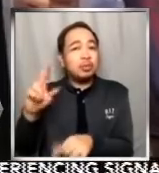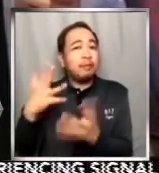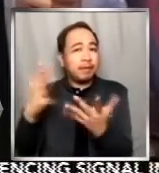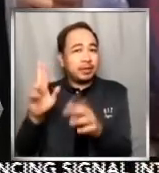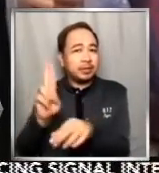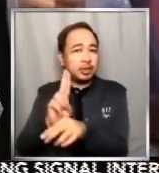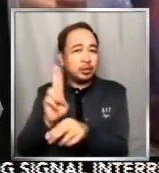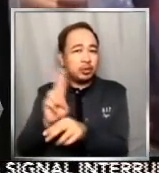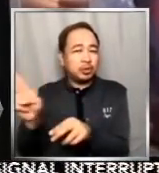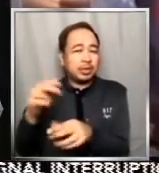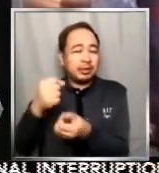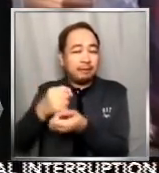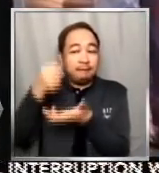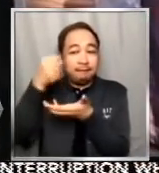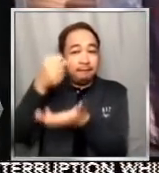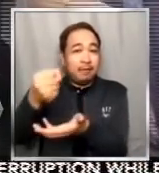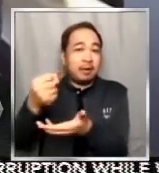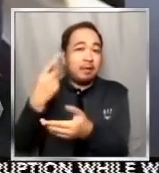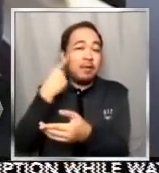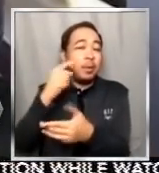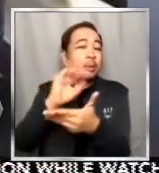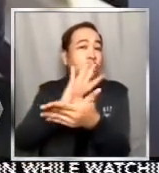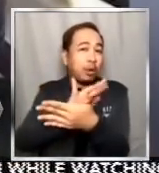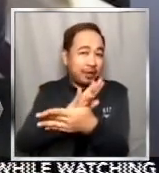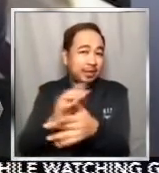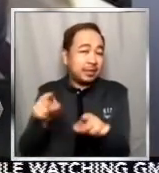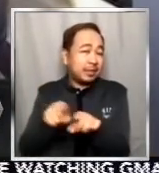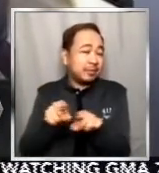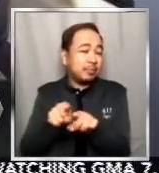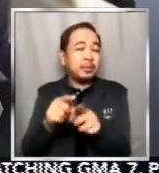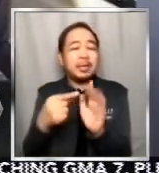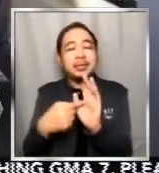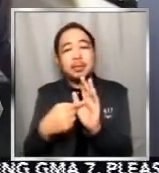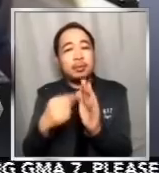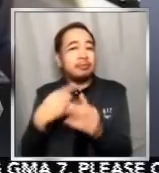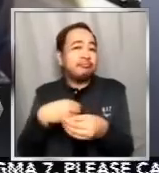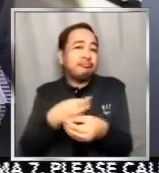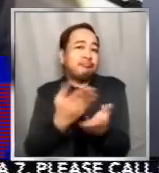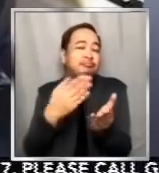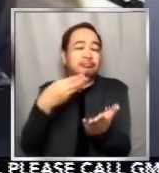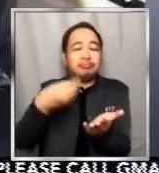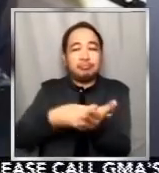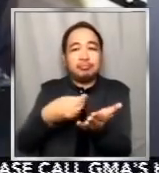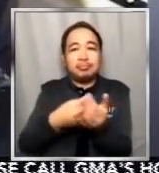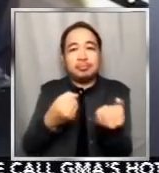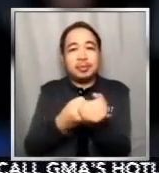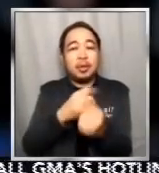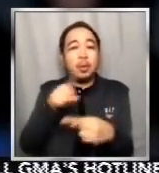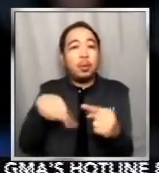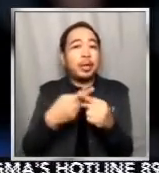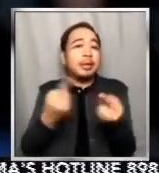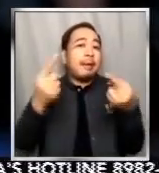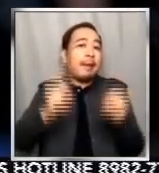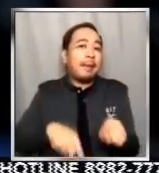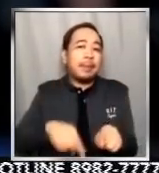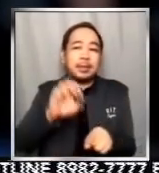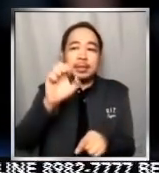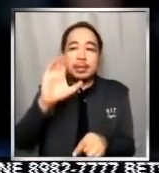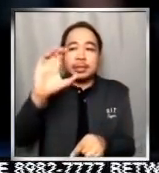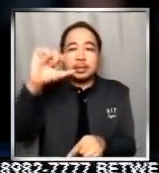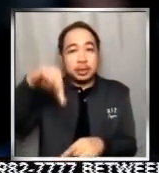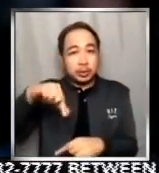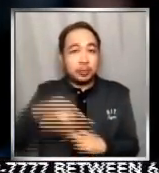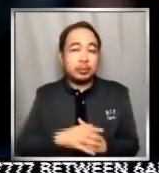response, gaya ng pamamahagi ng ayuda sa mga residente nang ipatupad ang enhanced community quarantine. Wala na po talaga.